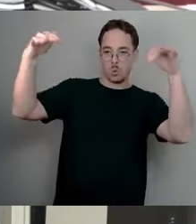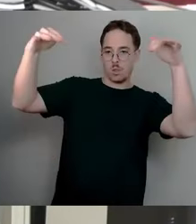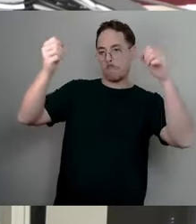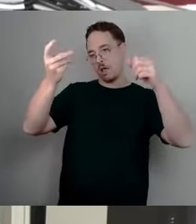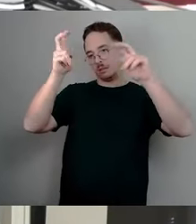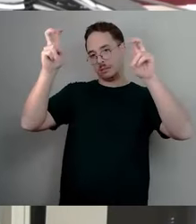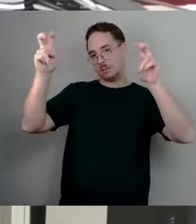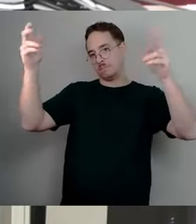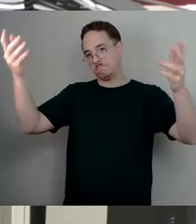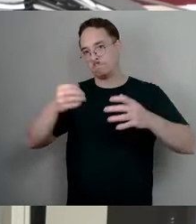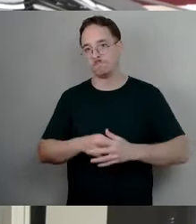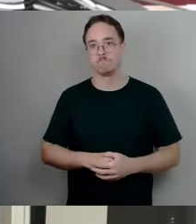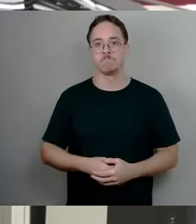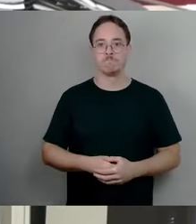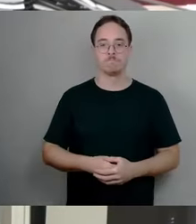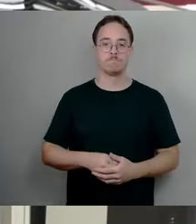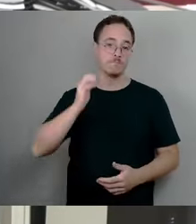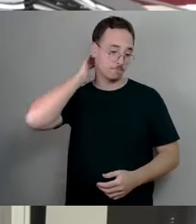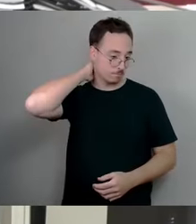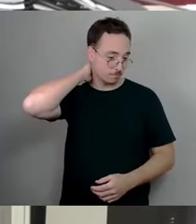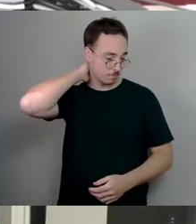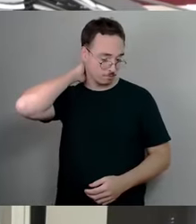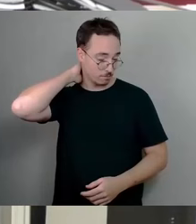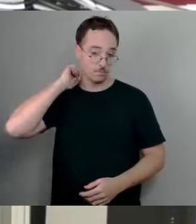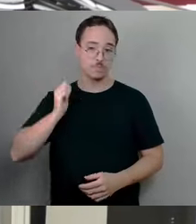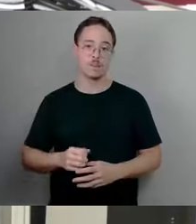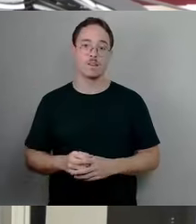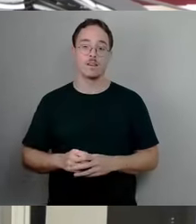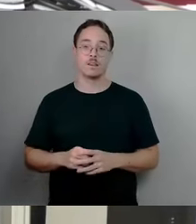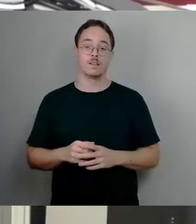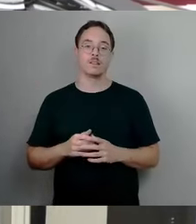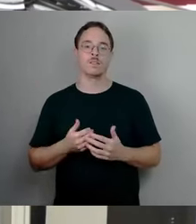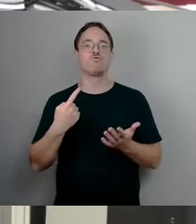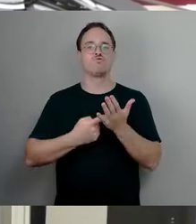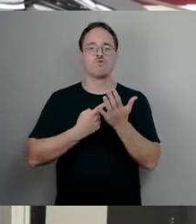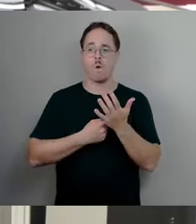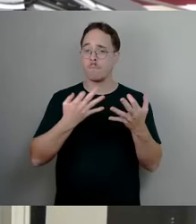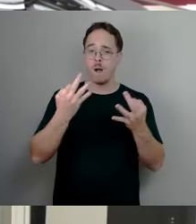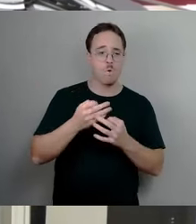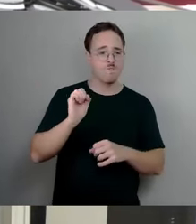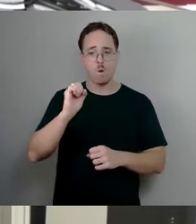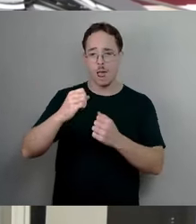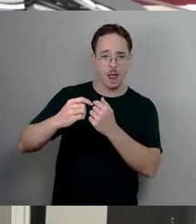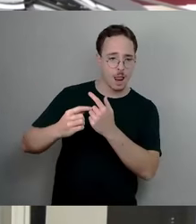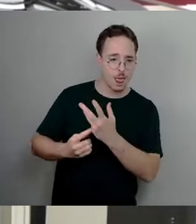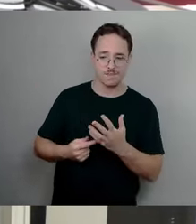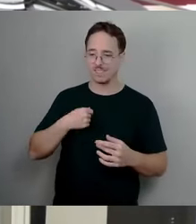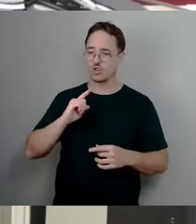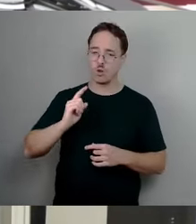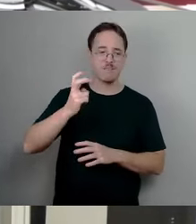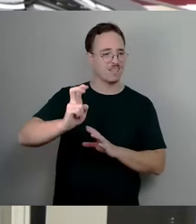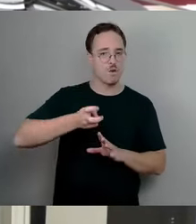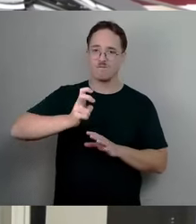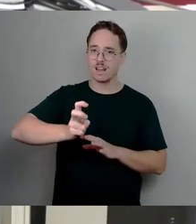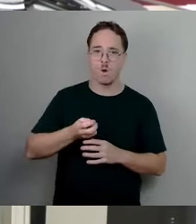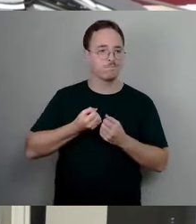Was die Notwendigkeit von Steuern überhaupt angeht, muss ich jetzt nicht alles wiederholen, was meine Kolleginnen und Kollegen Kießling